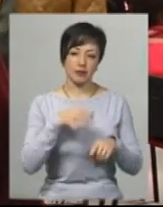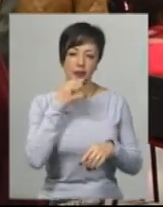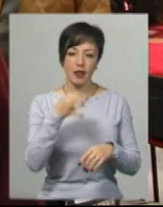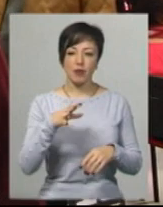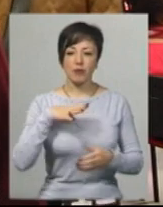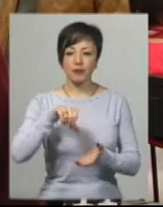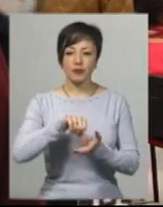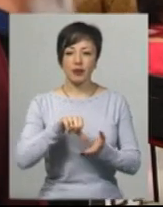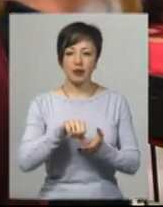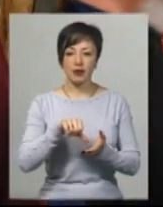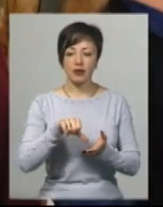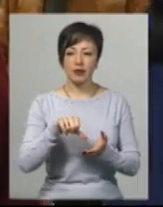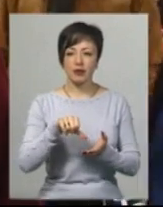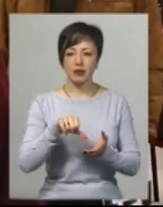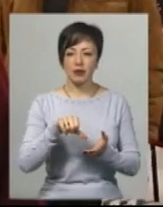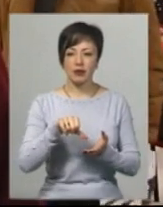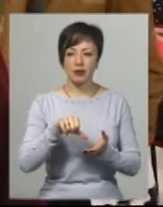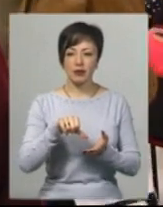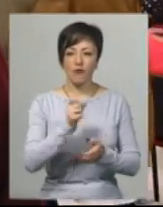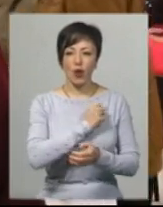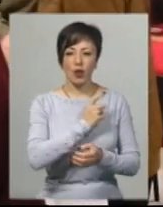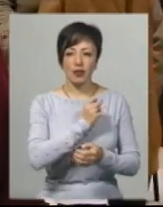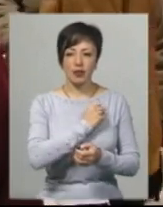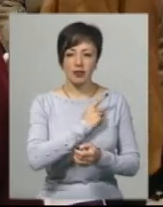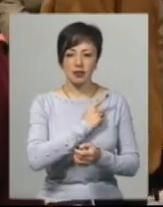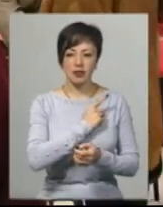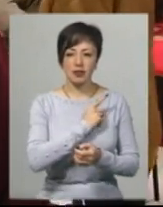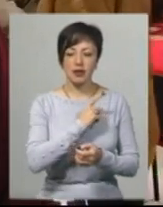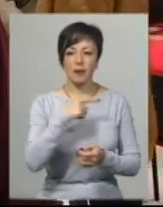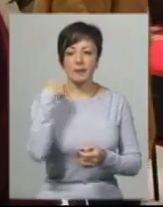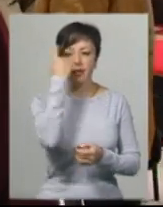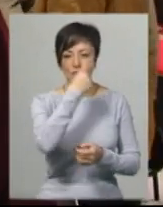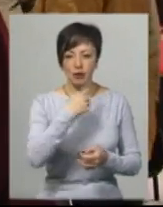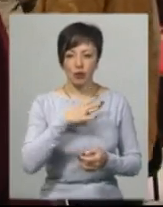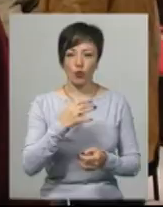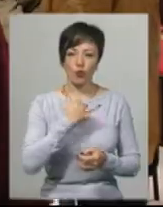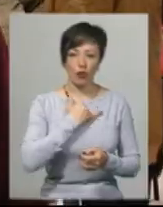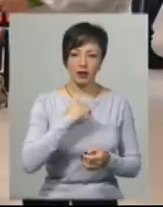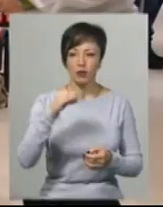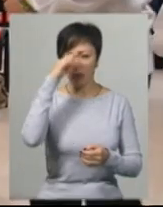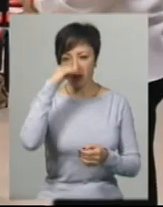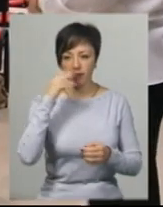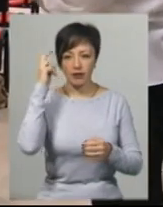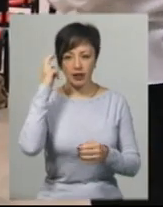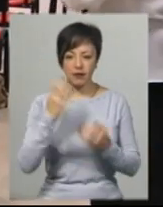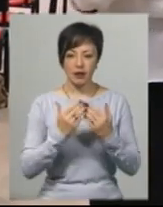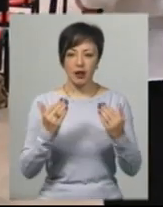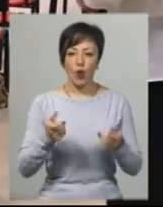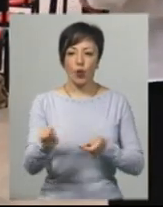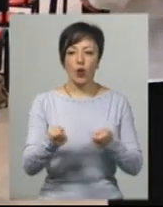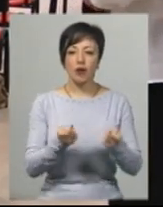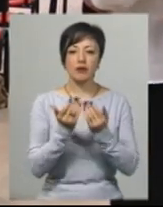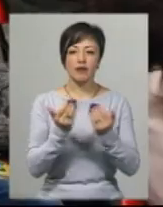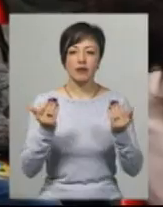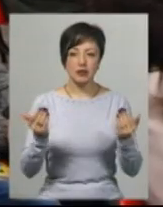Приймали участь в Марінах там, в Одесі, і персональні були і в мене батька в Києві. Кураторка виставки містець